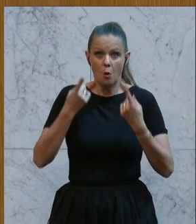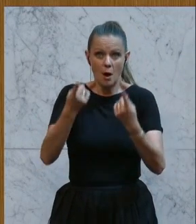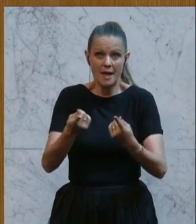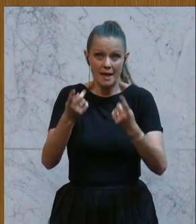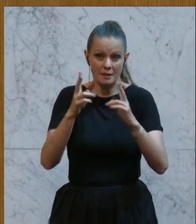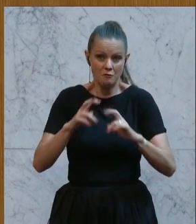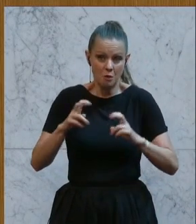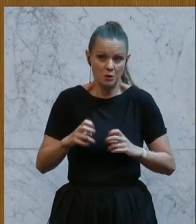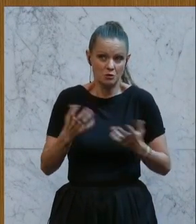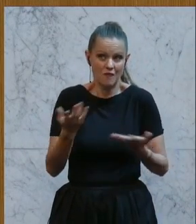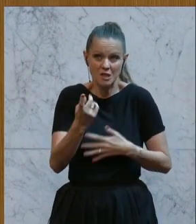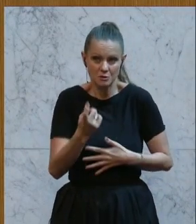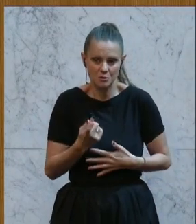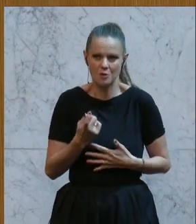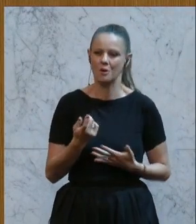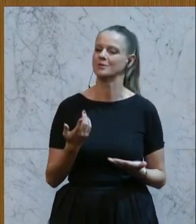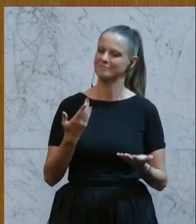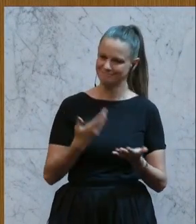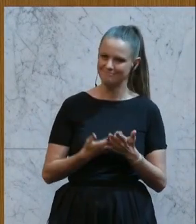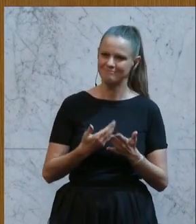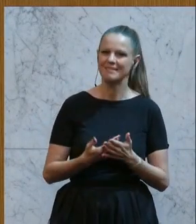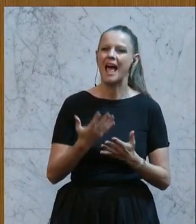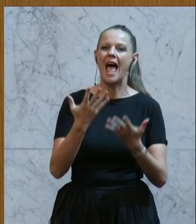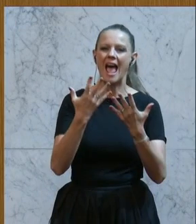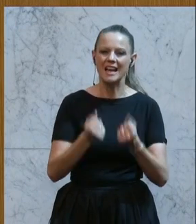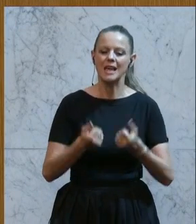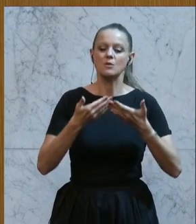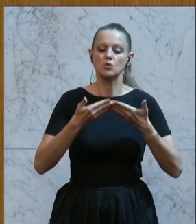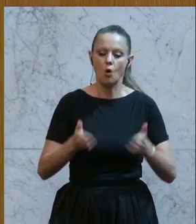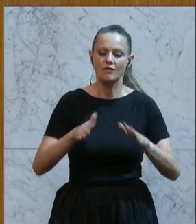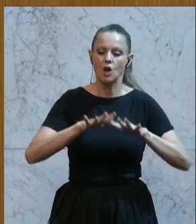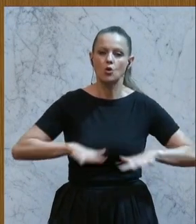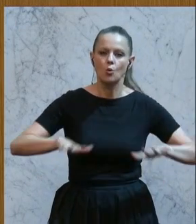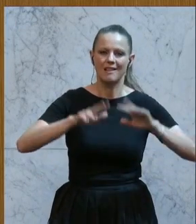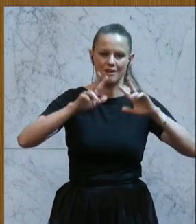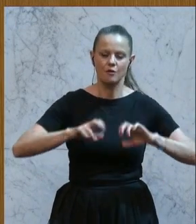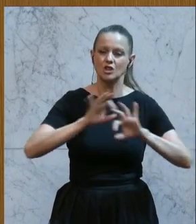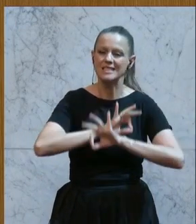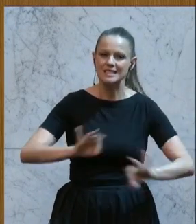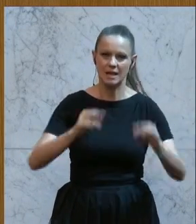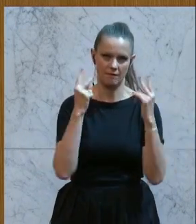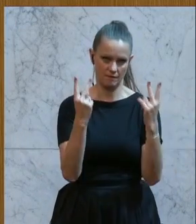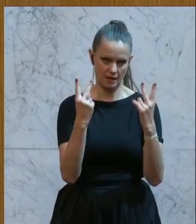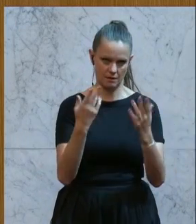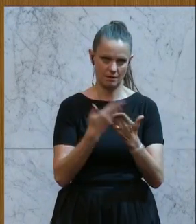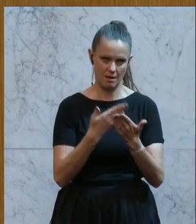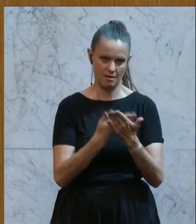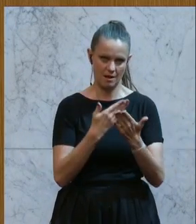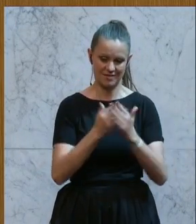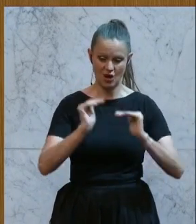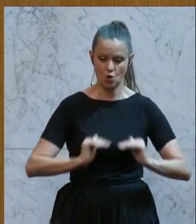Forschung schlägt, dann sieht man, dass eine ergebnisoffene Grundlagenforschung extrem wichtig ist. Und das bedeutet, dass die